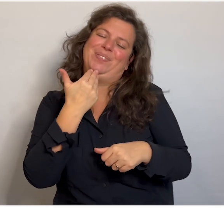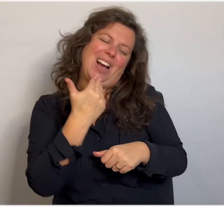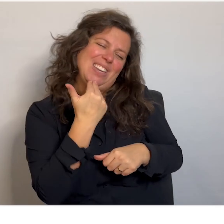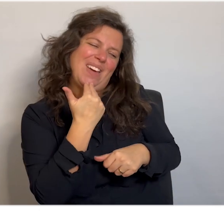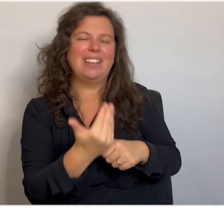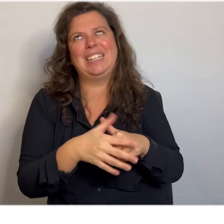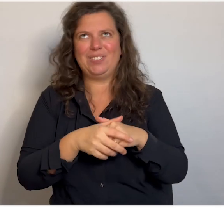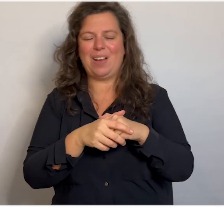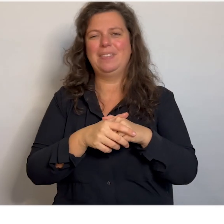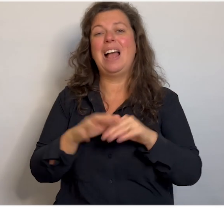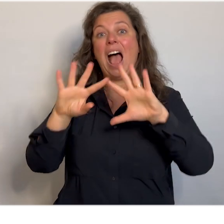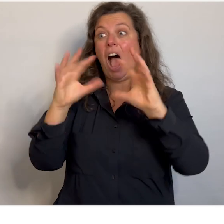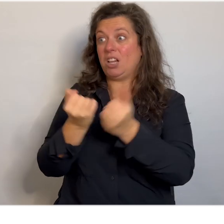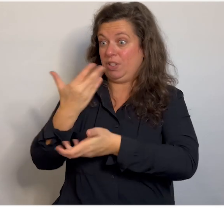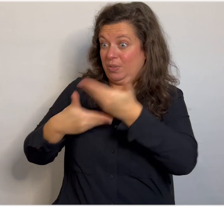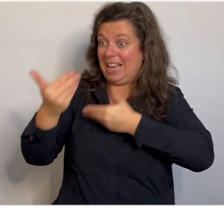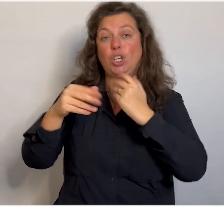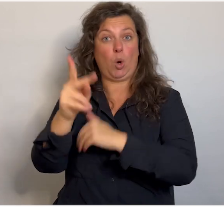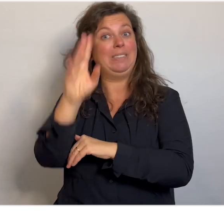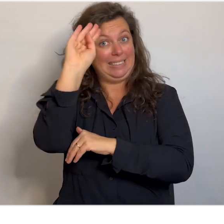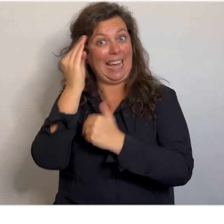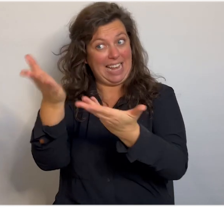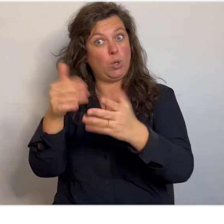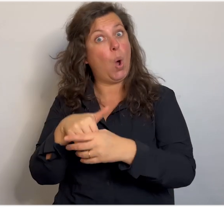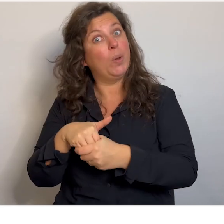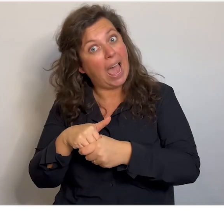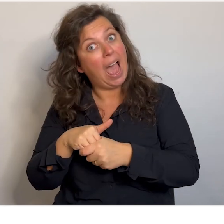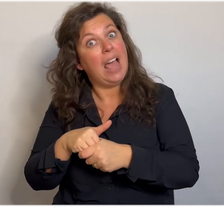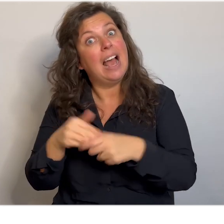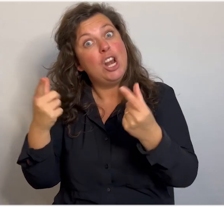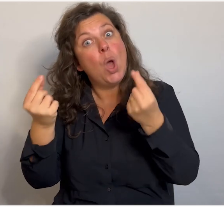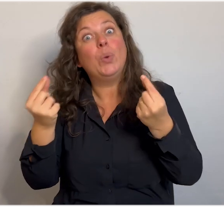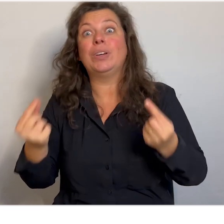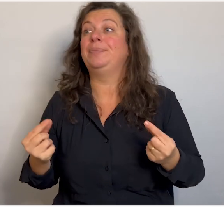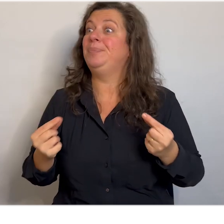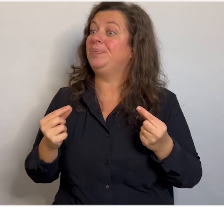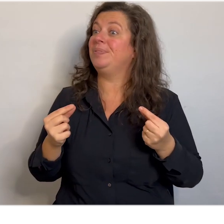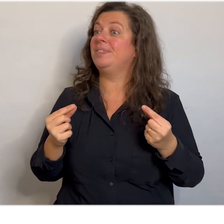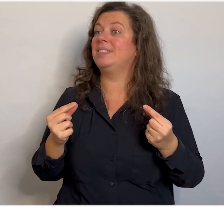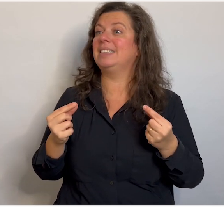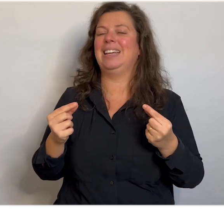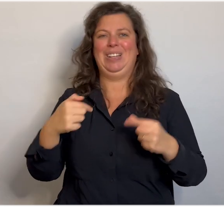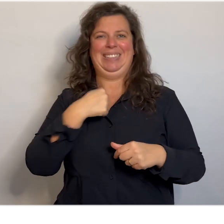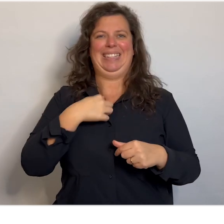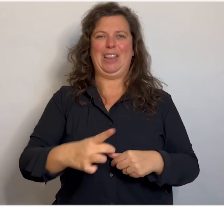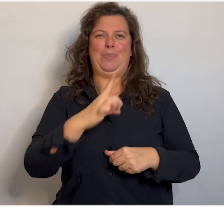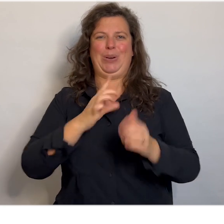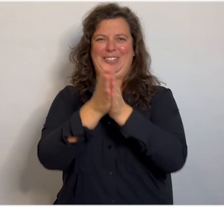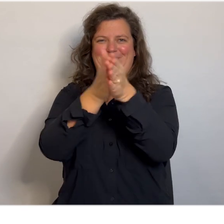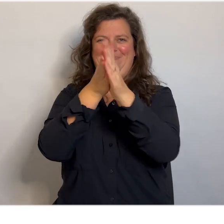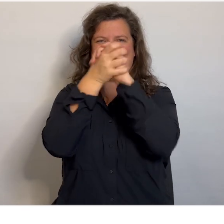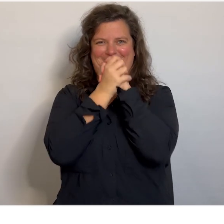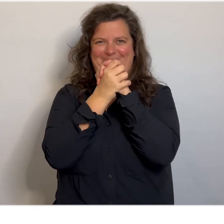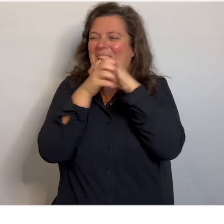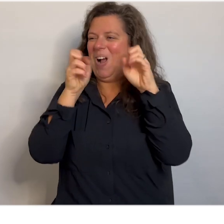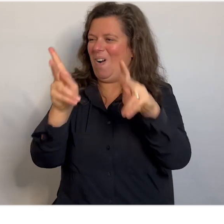duidelijk. En het klopt allemaal wat je zei, want dan ken ik je ook. Dank je wel. Ja, hartstikke leuk. En nu ben ik. Zo, nu ben jij. Nu ben ik. Zet ik dit even opzij.